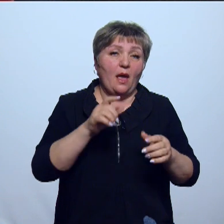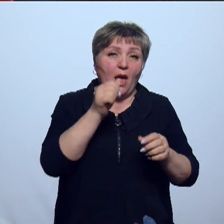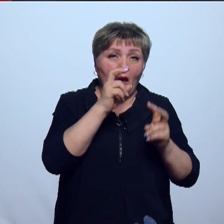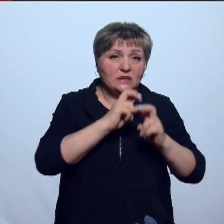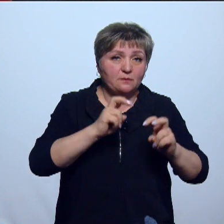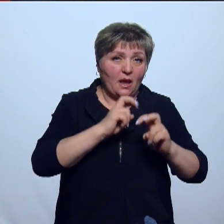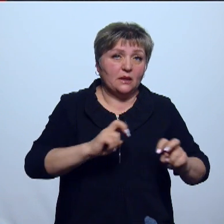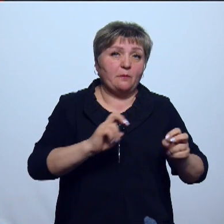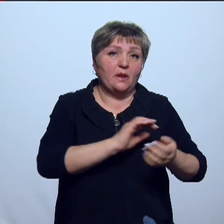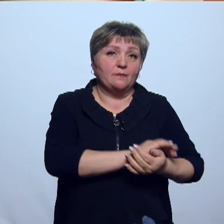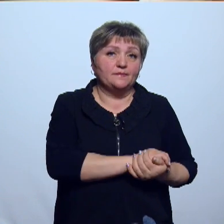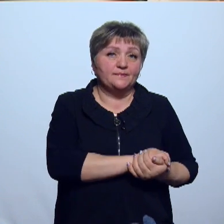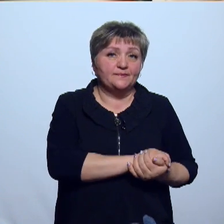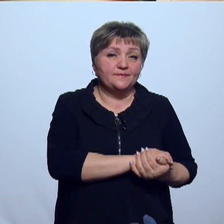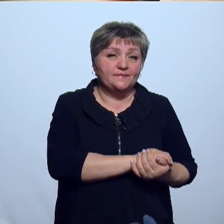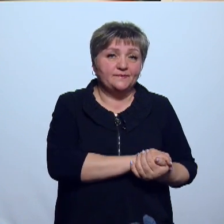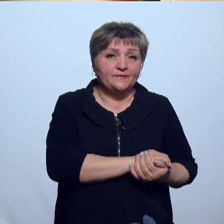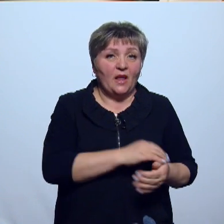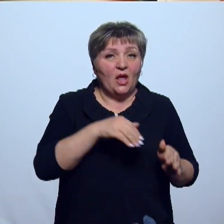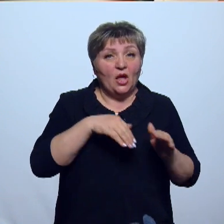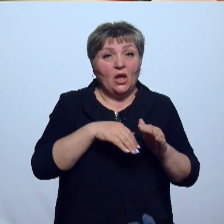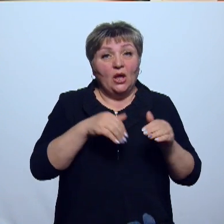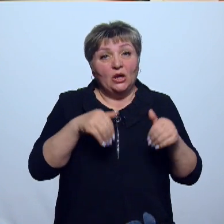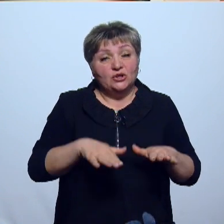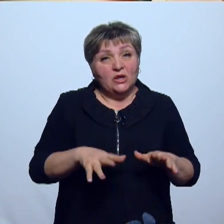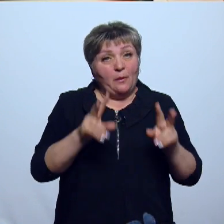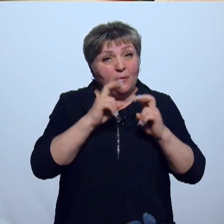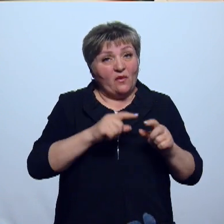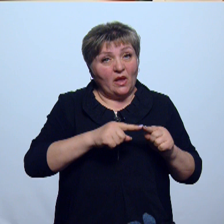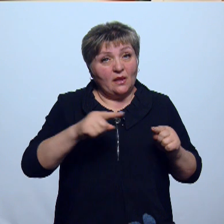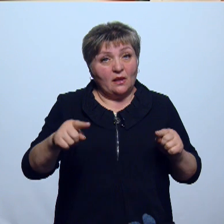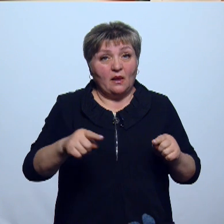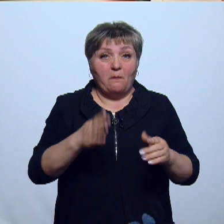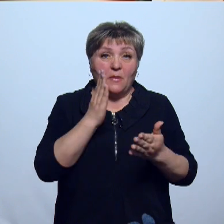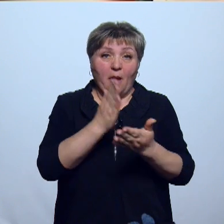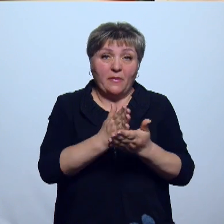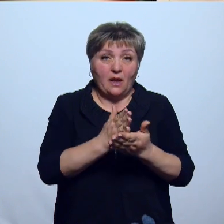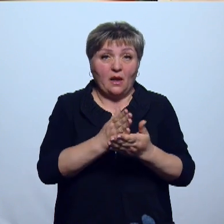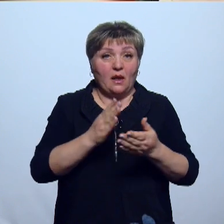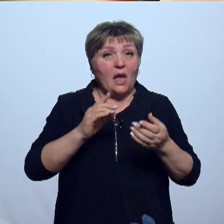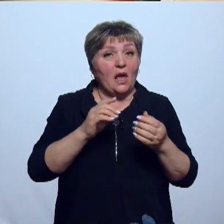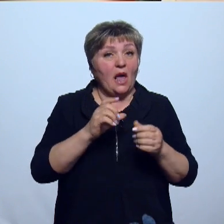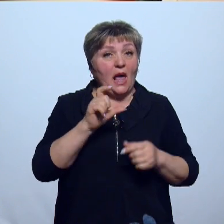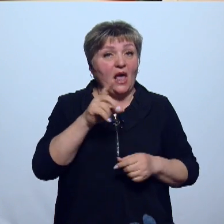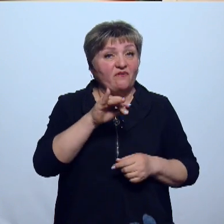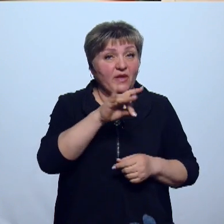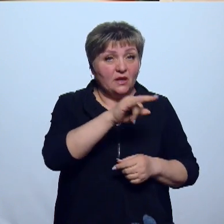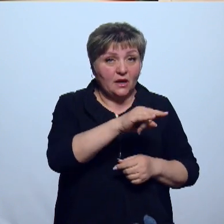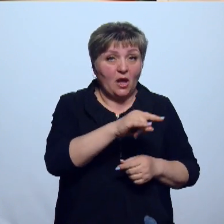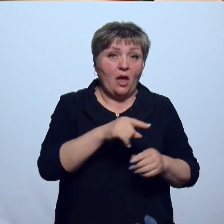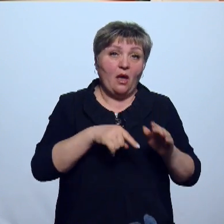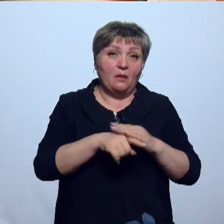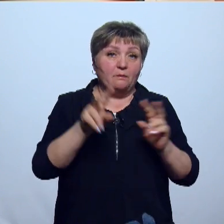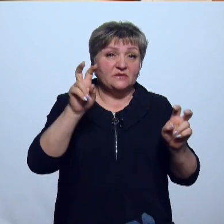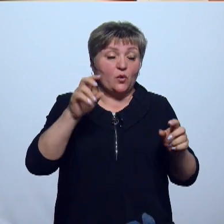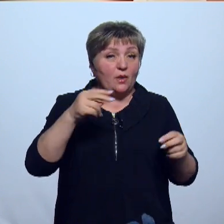в соцсетях. Мы решили проводить прямые эфиры. У нас буквально на днях первый эфир выйдет, посвященный